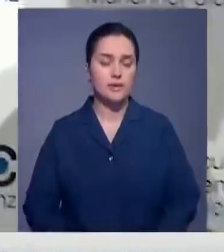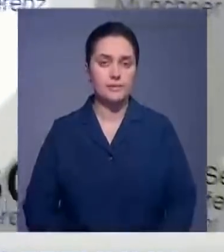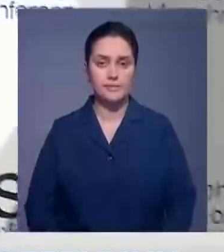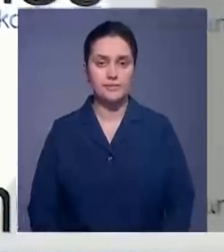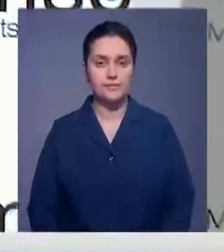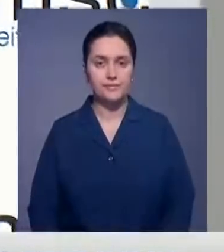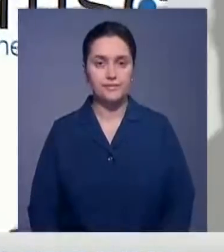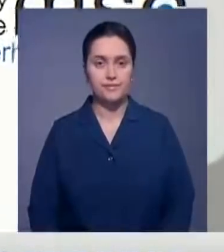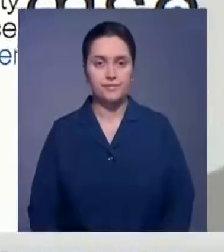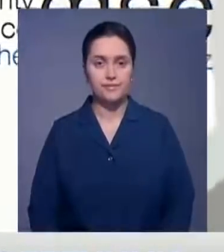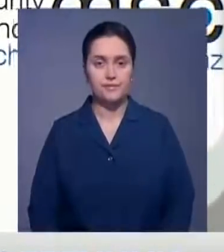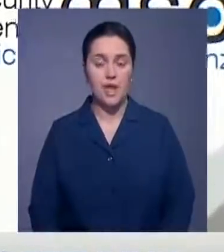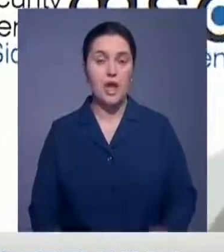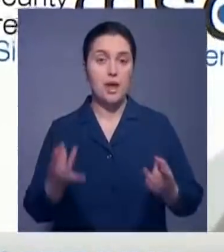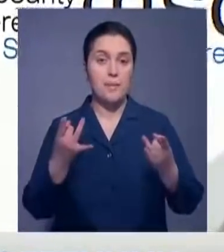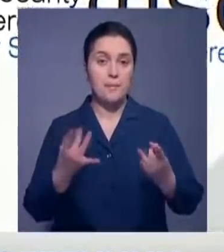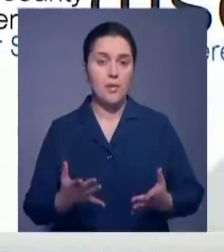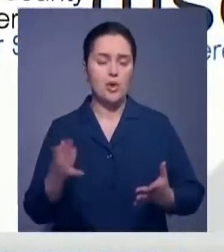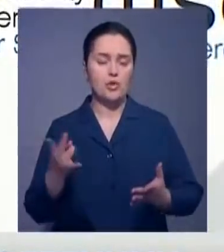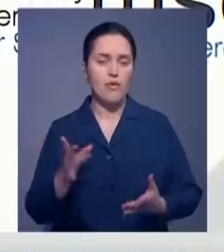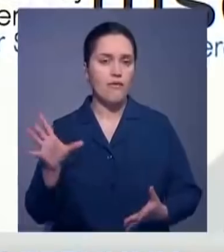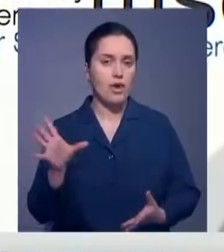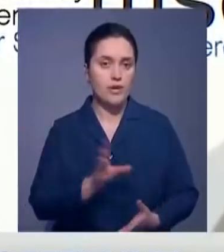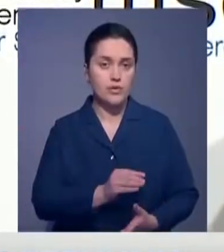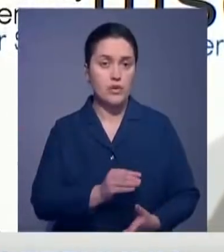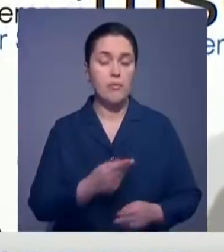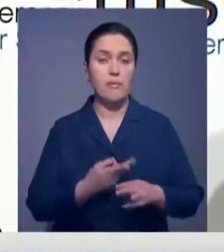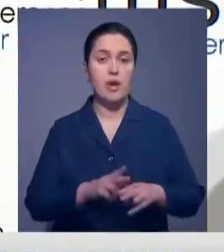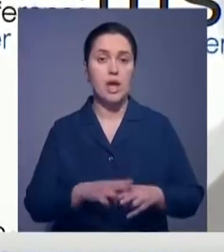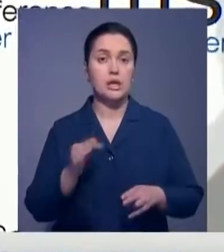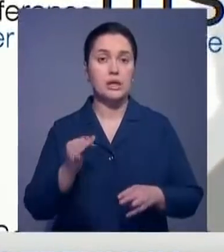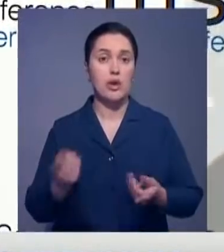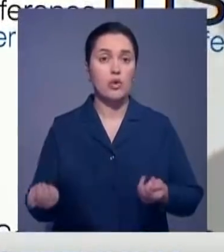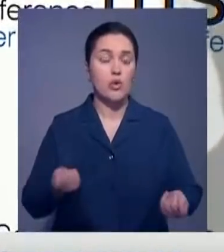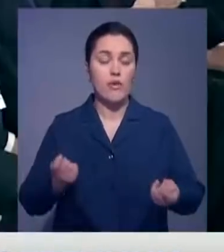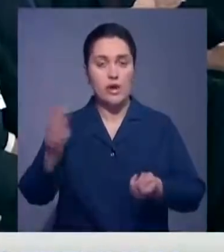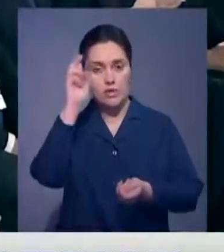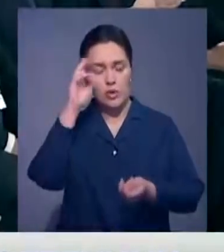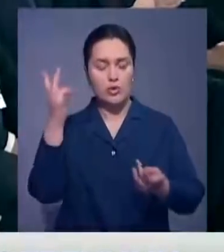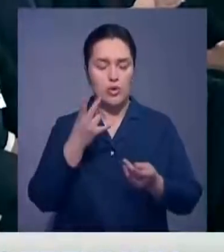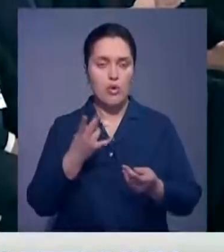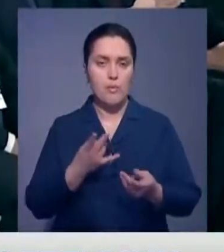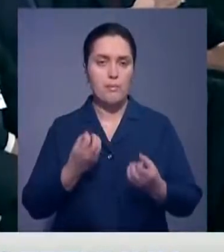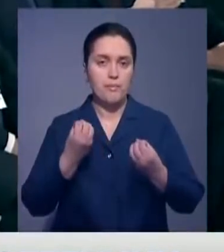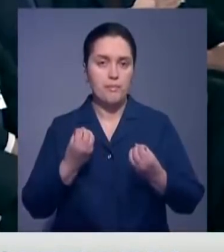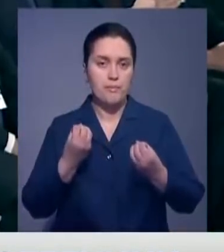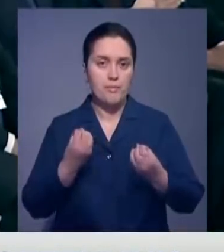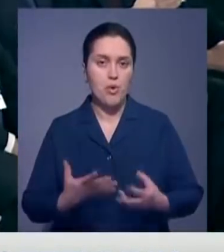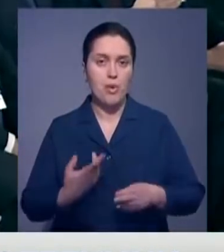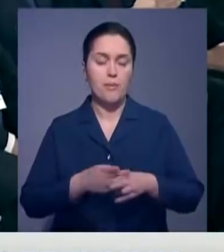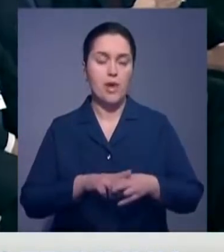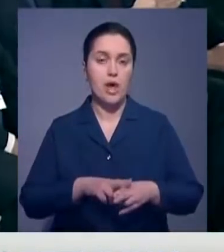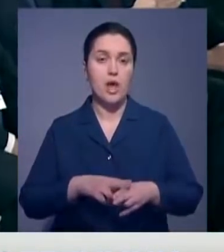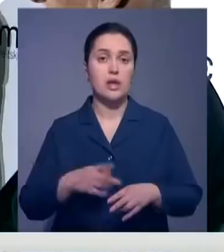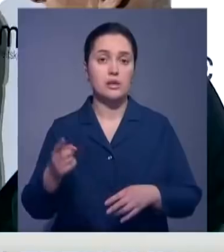Я считаю, что простота должна быть во всем. И даже тогда, когда ты руководишь страной. Этого исключительного правила в